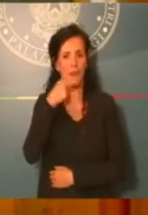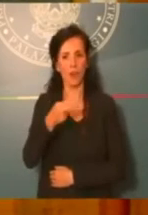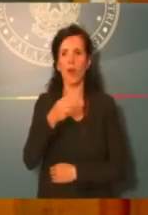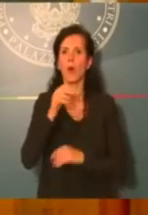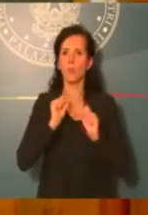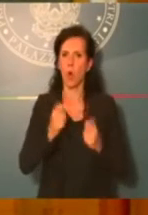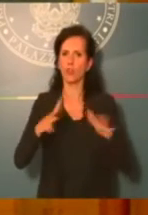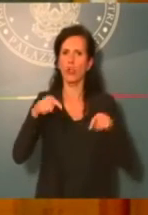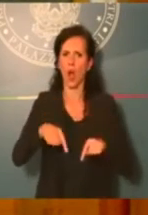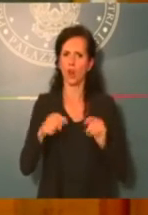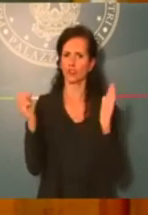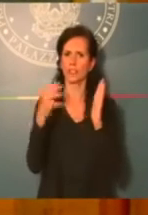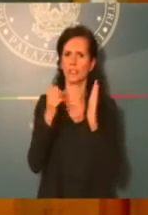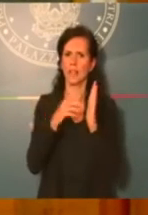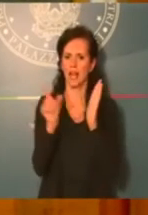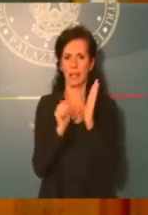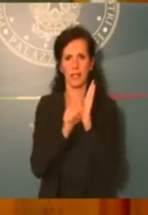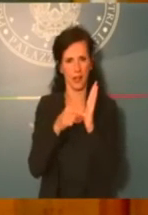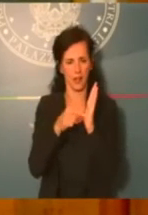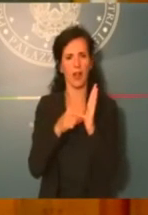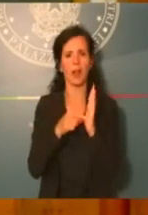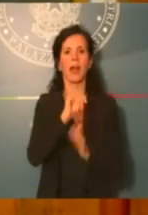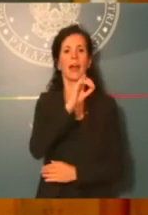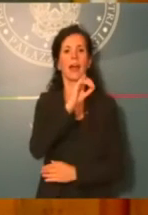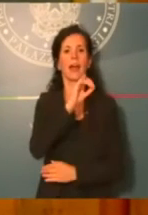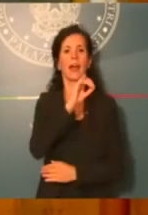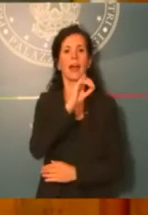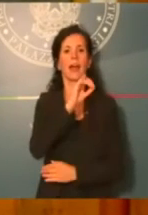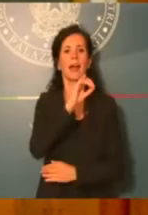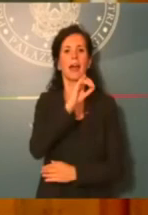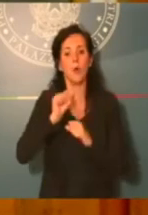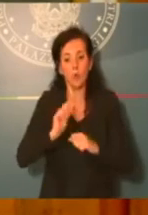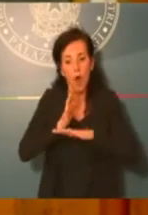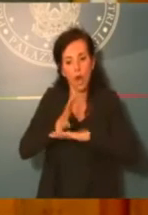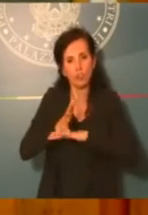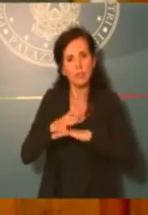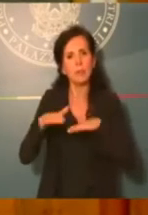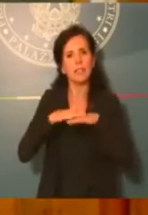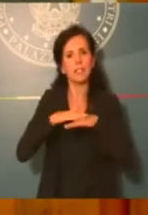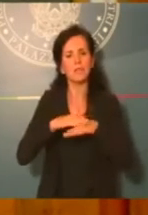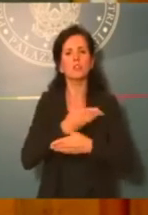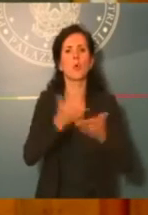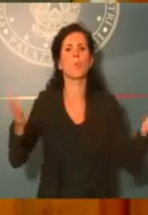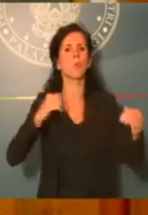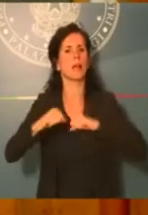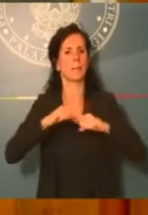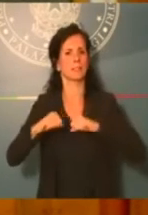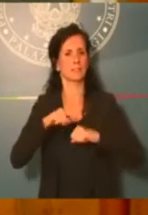scaricandola dagli store, sarà possibile accedere a tutti i servizi della pubblica amministrazione.